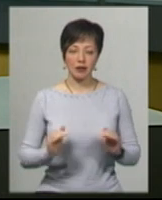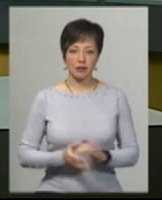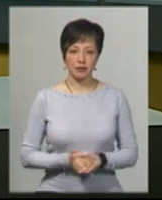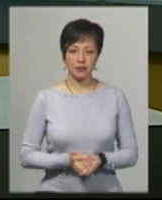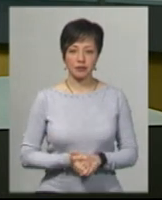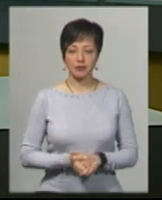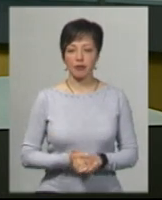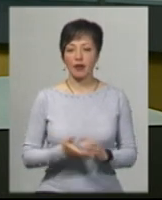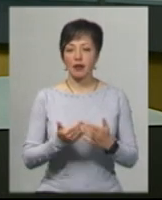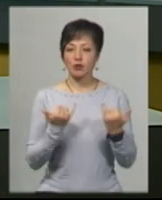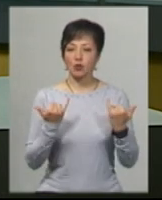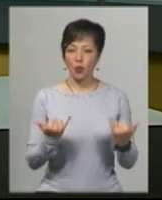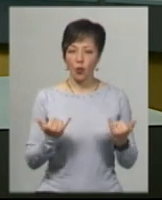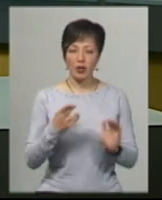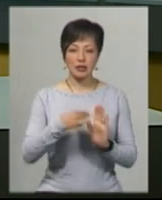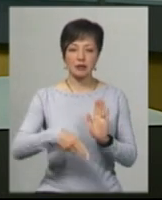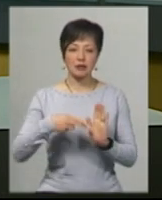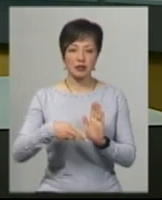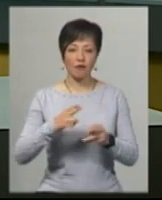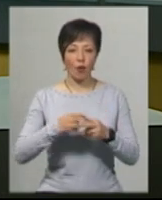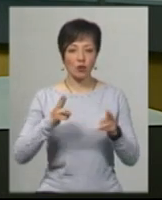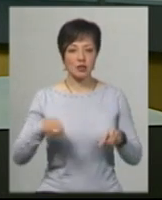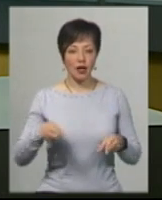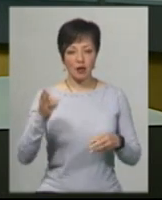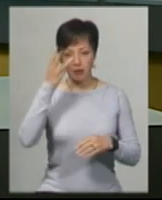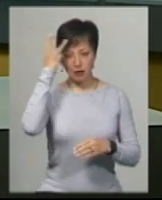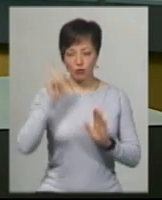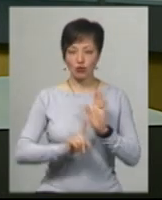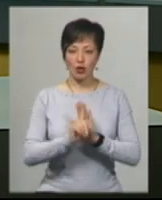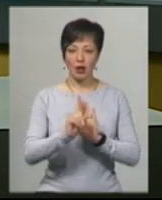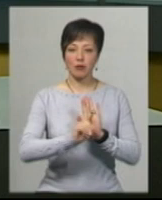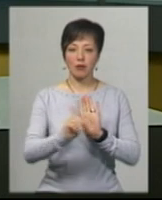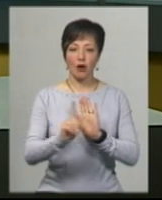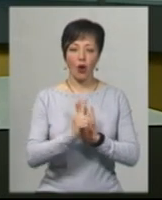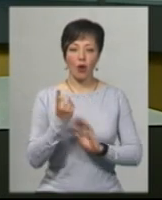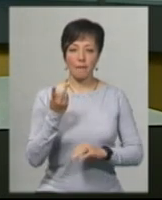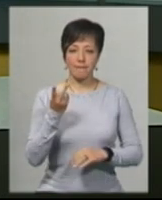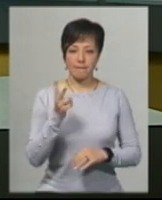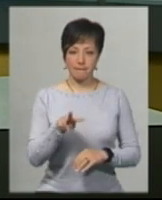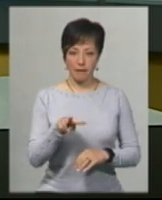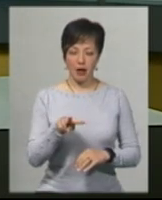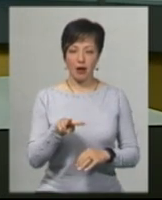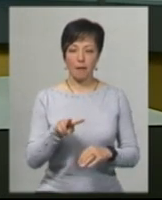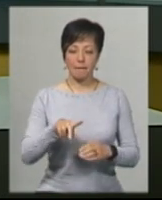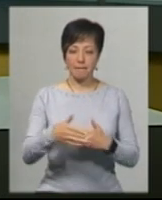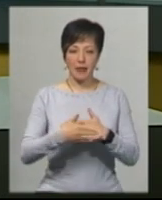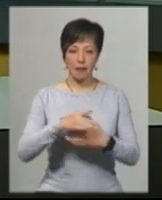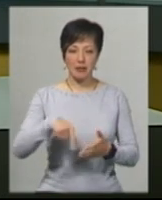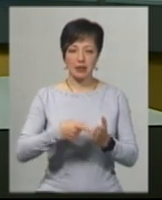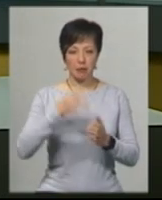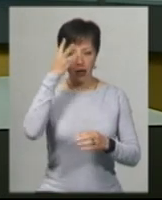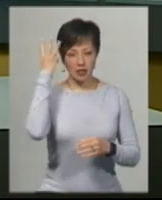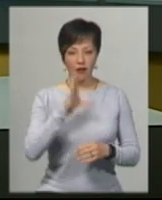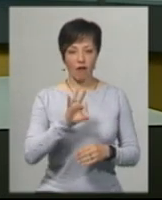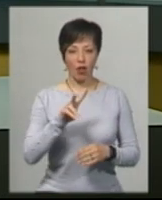Від сьогодні із залізничного вокзалу у Хмельницькому розпочала курсувати одна пара приміських поїздів Хмельницький-Волочицьк.